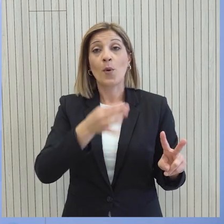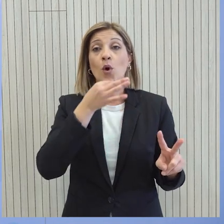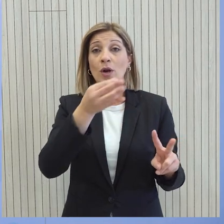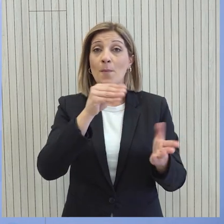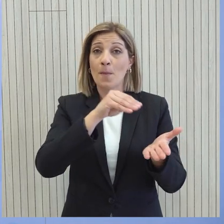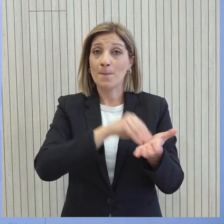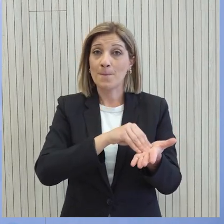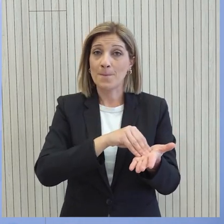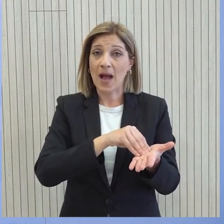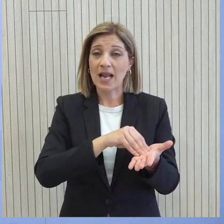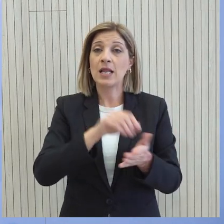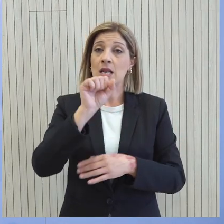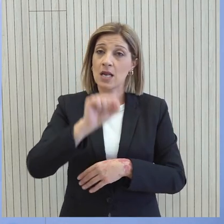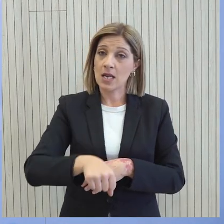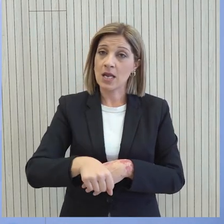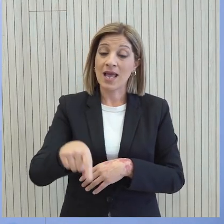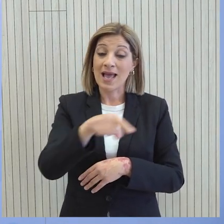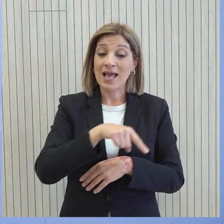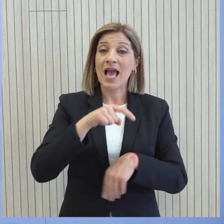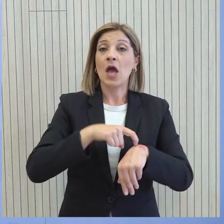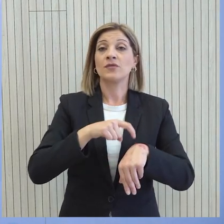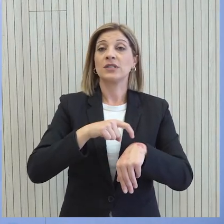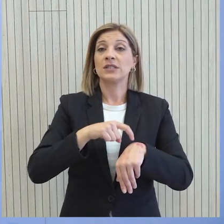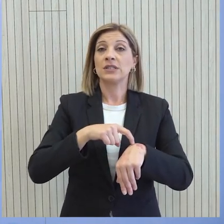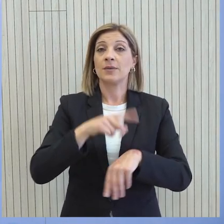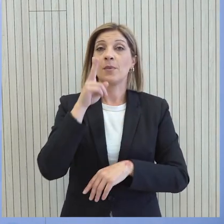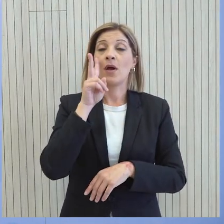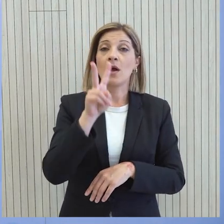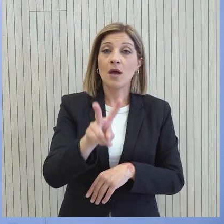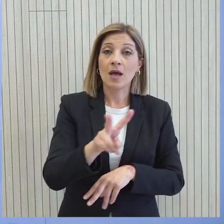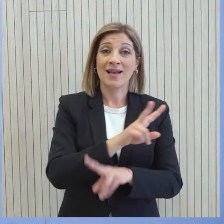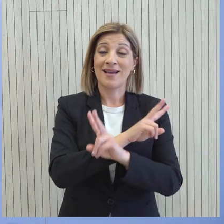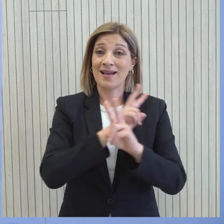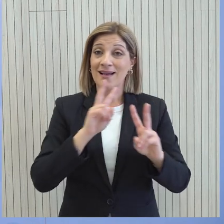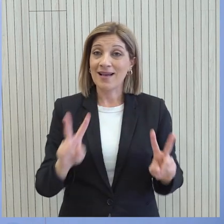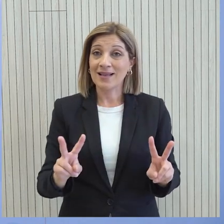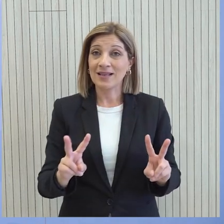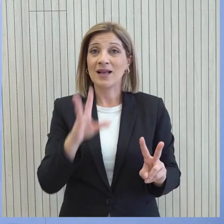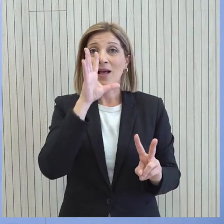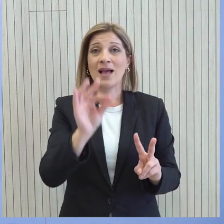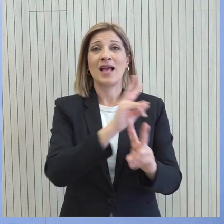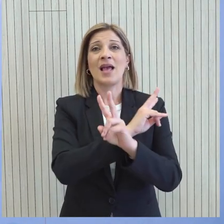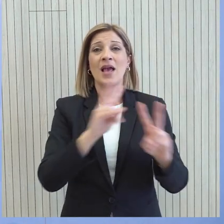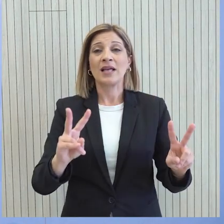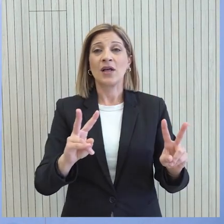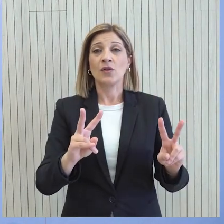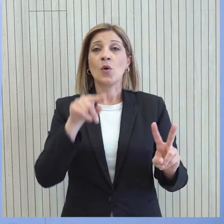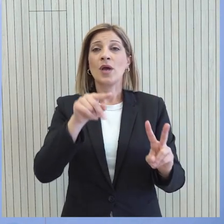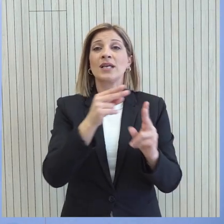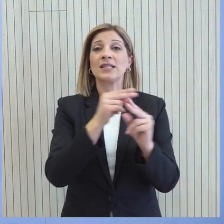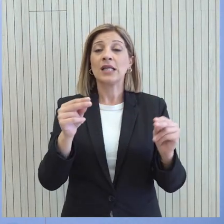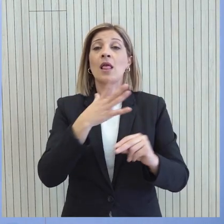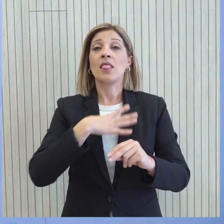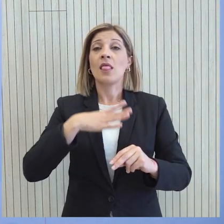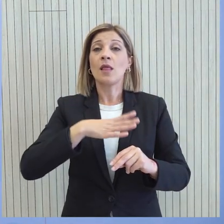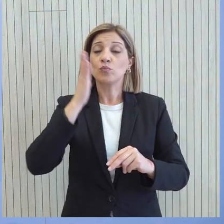επαναλάβω Είναι ότι ναι, αυτή τη στιγμή διαφαίνεται με τον πλέον εκοφαντικό τρόπο Με τον πλέον εκοφαντικό τρόπο